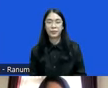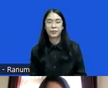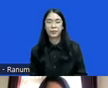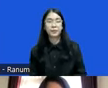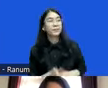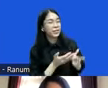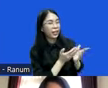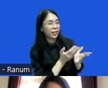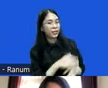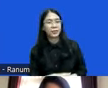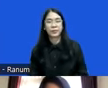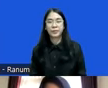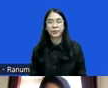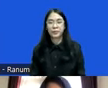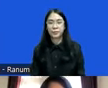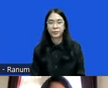silahkan Bu